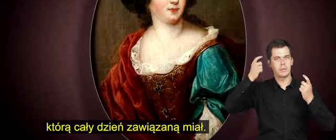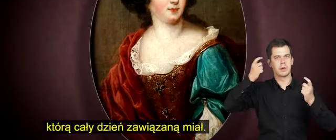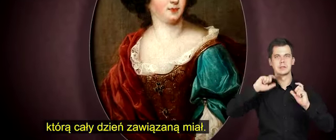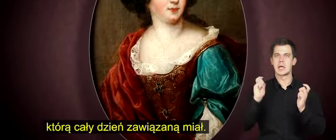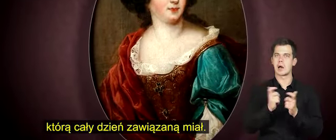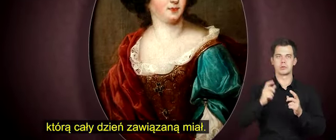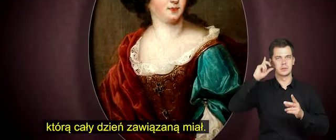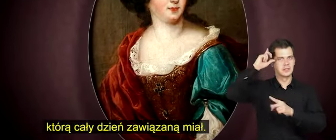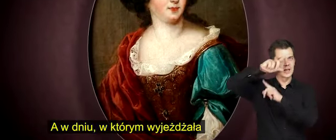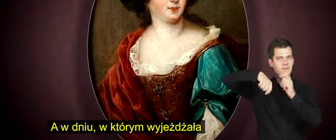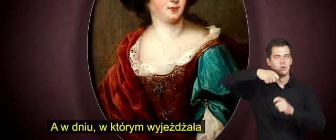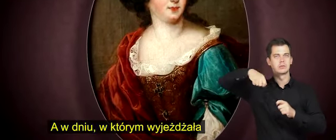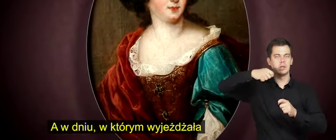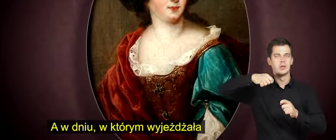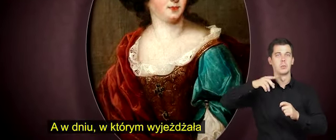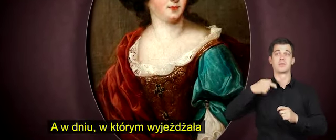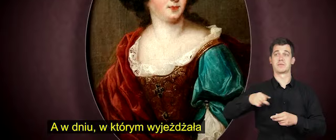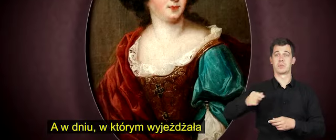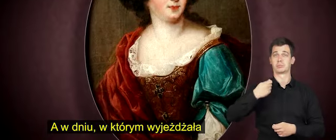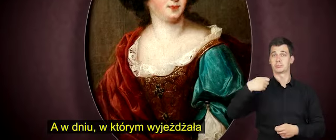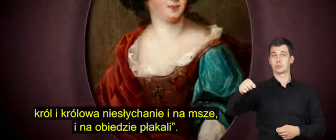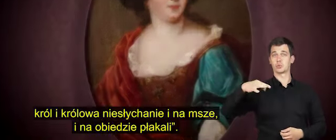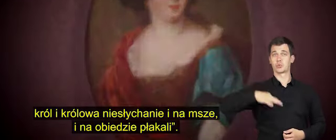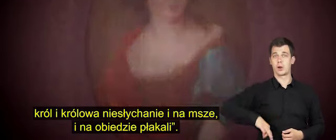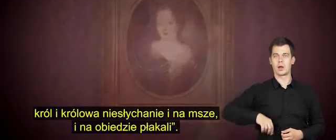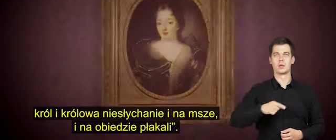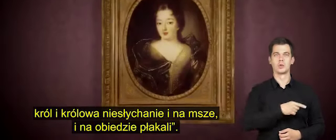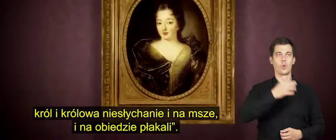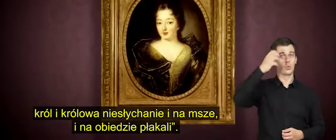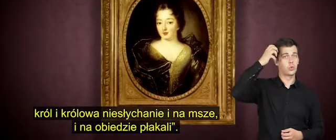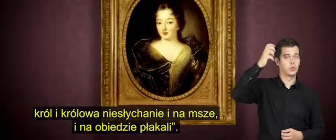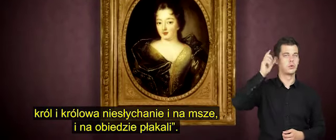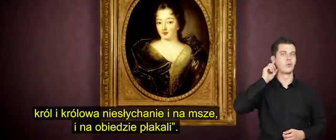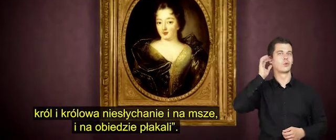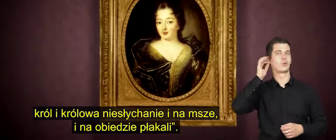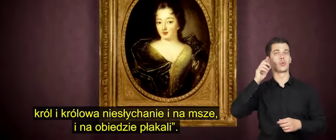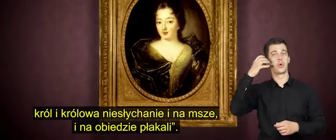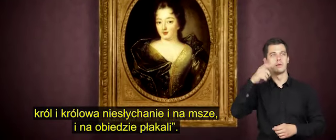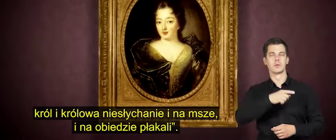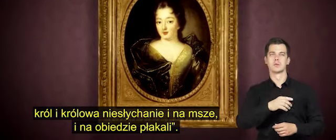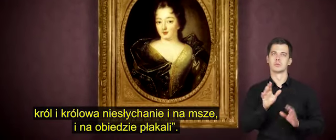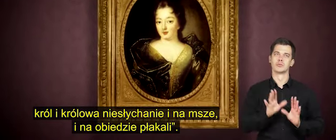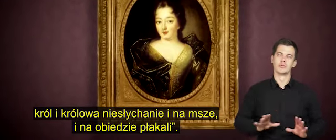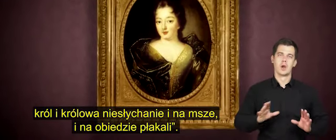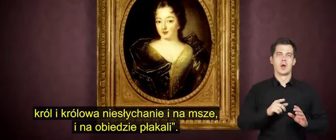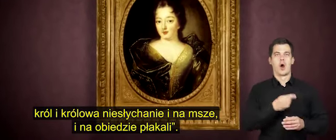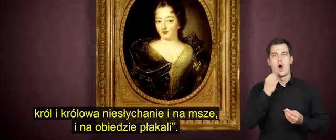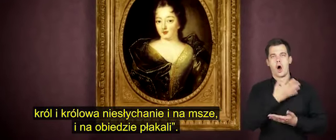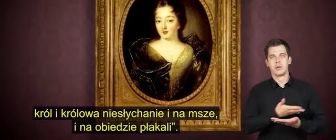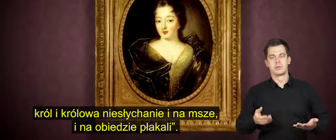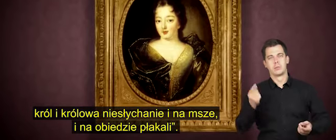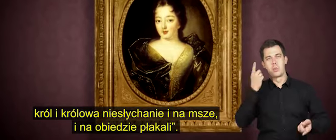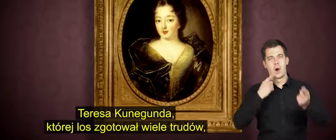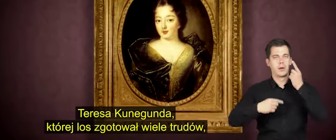cały dzień zawiązaną miał, a w dniu, w którym wyjeżdżała, król i królowa niesłychanie i na mszej, i na obiedzie płakali.